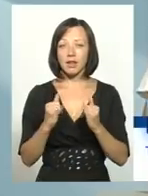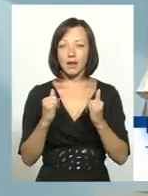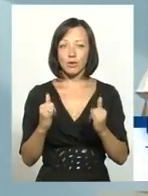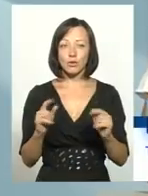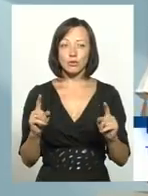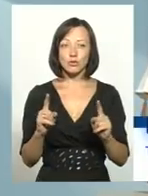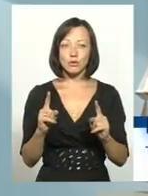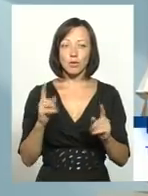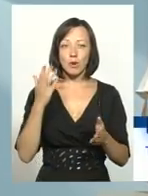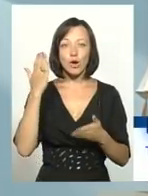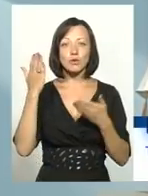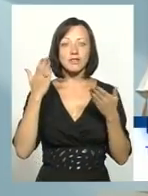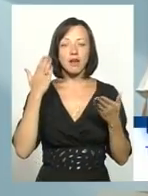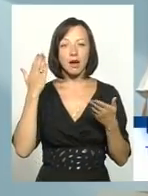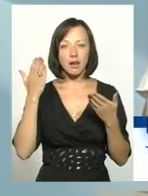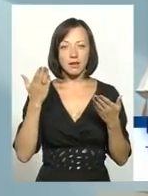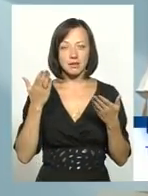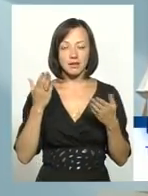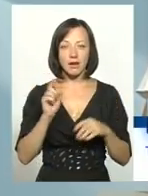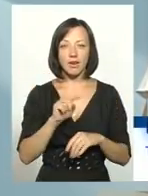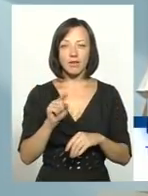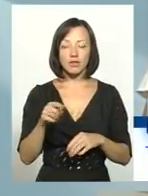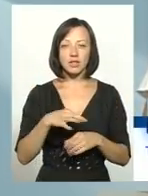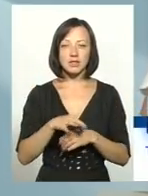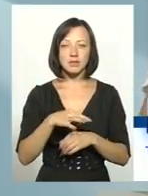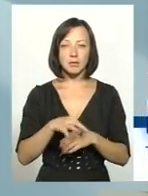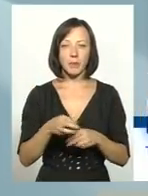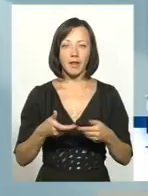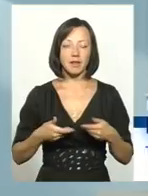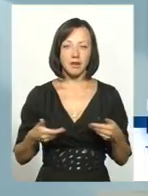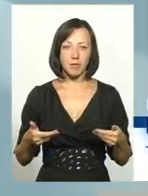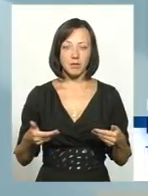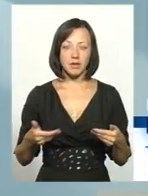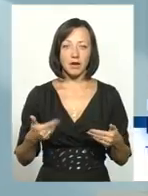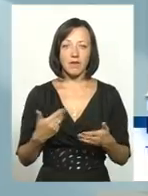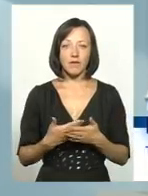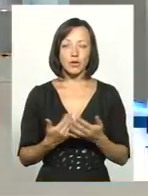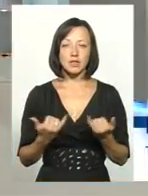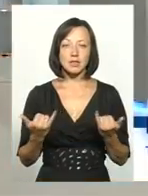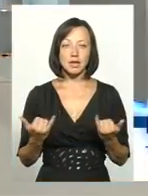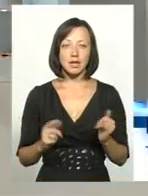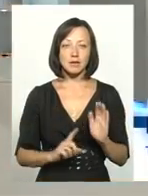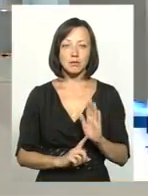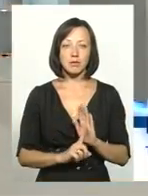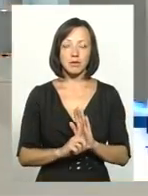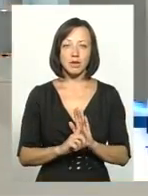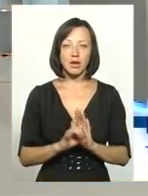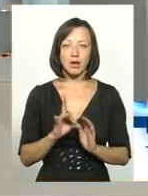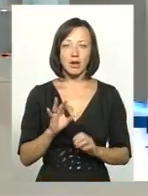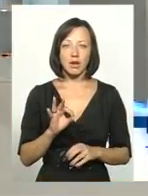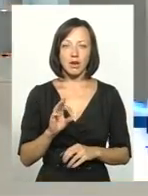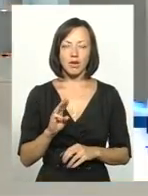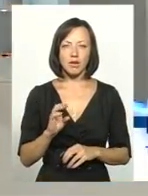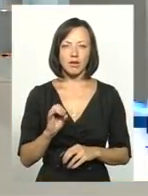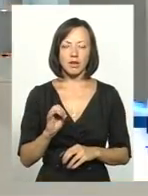розвігати всі. Вони іздіваються над нами. Ось зараз прийде Ротенберг, і